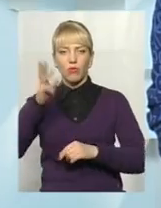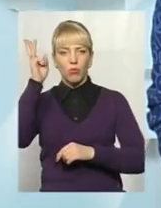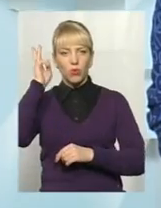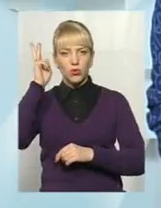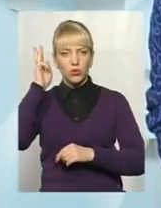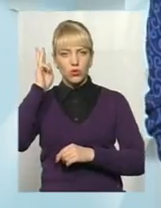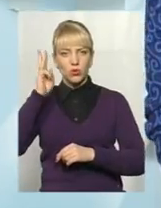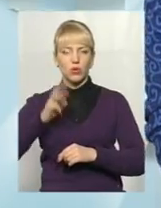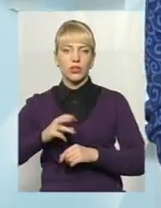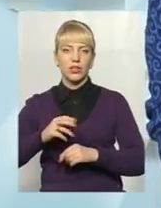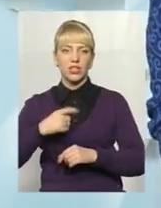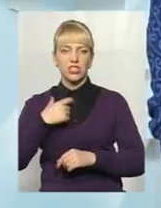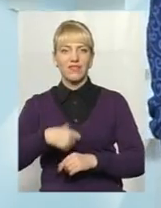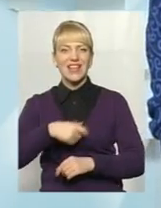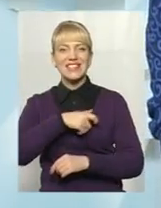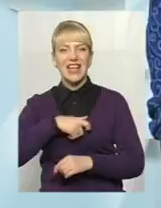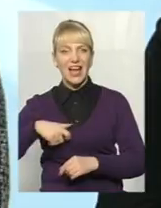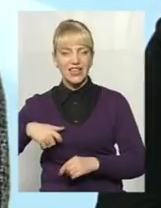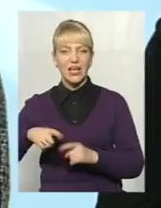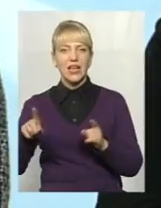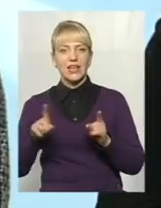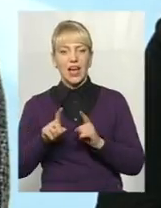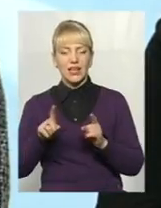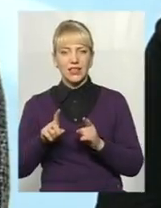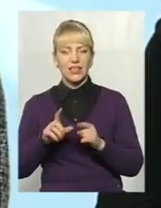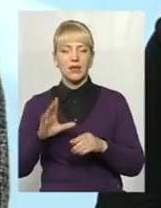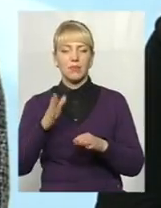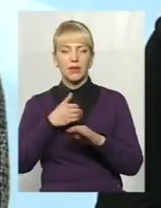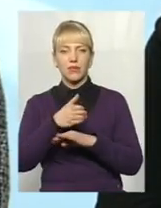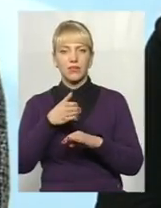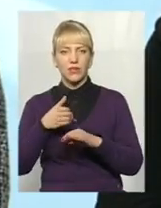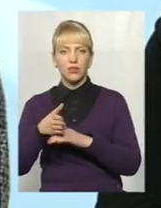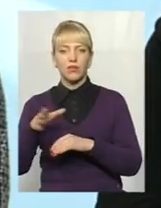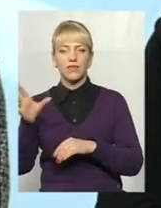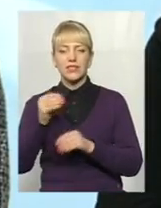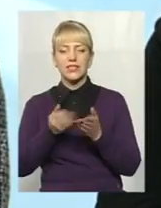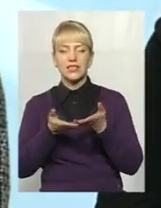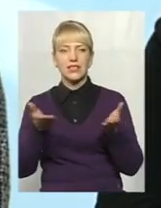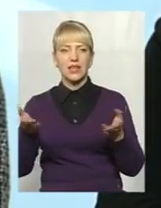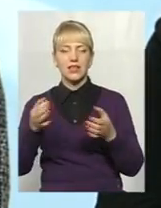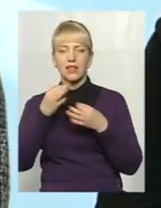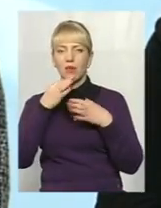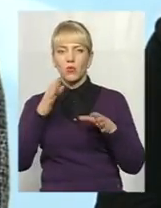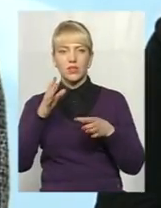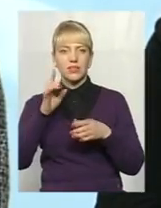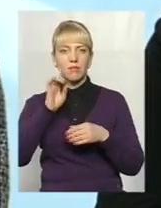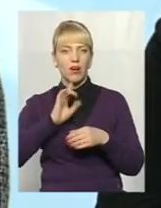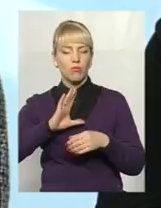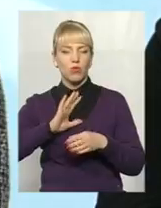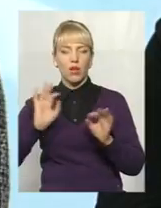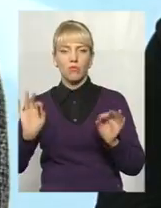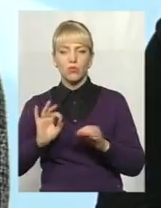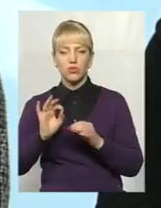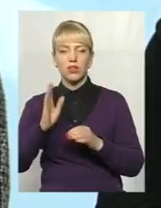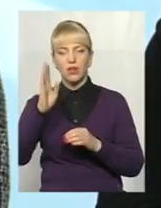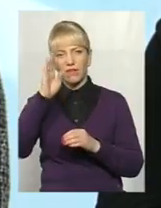який всі ці дні перебував на фестивалі, відвідав всі сцени, на будь-який смак була музика, і він сказав, що він в подальшому